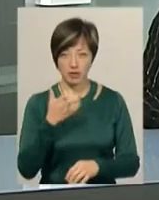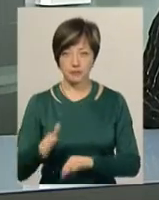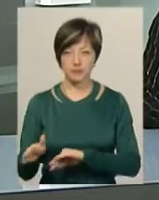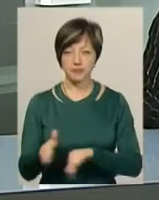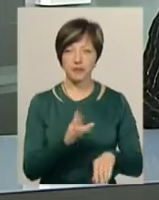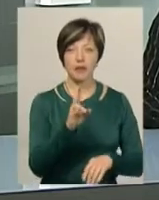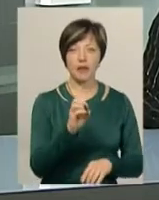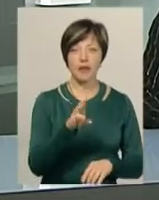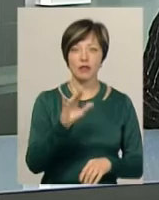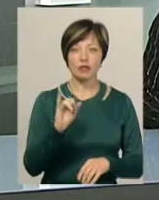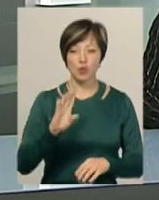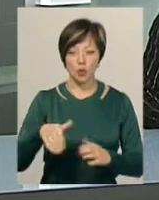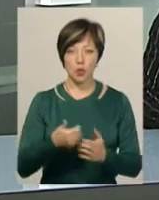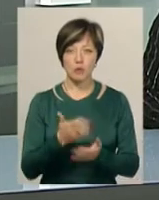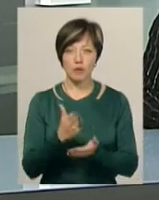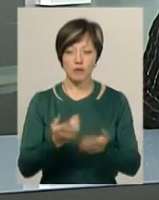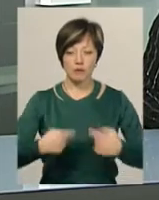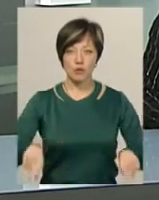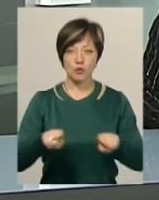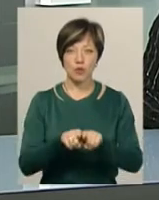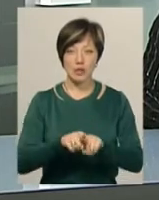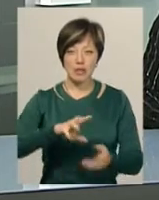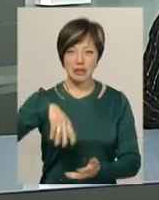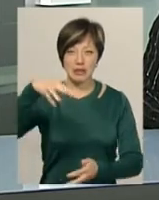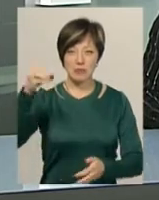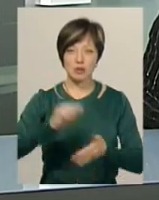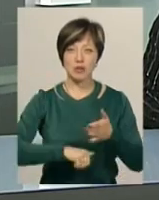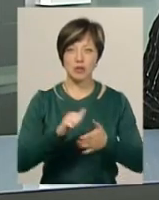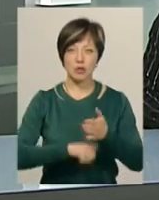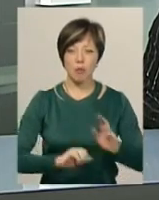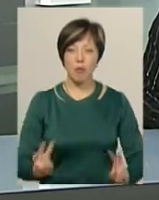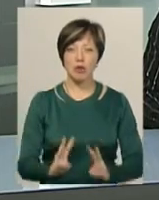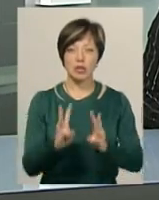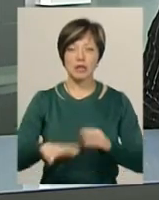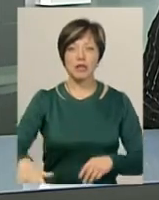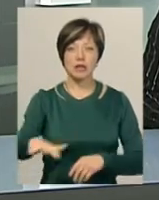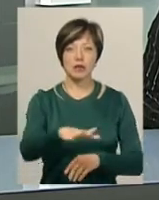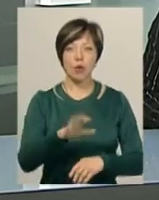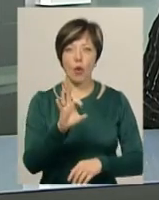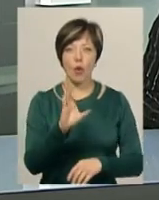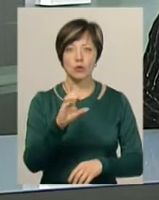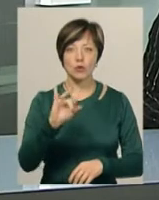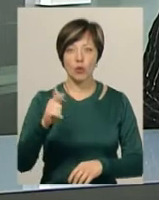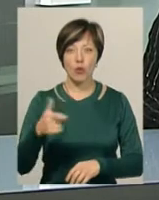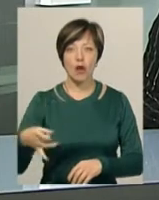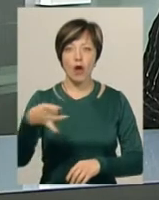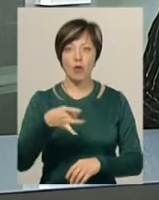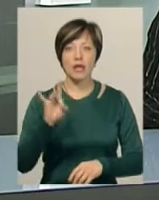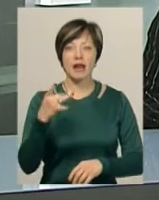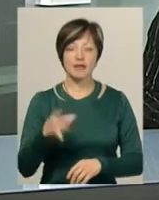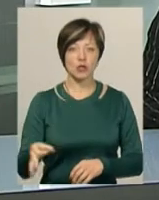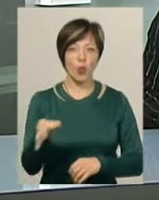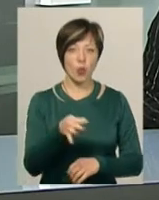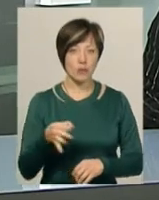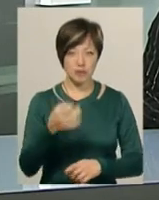Нетішин і досі перебуває в зоні смогу, який спричинили торфяні пожежі на території Острозького району Рівненської області.